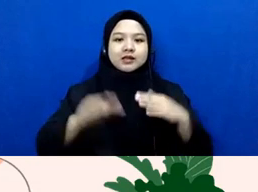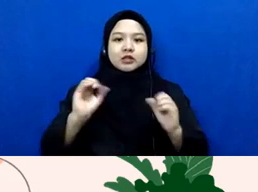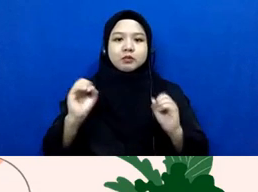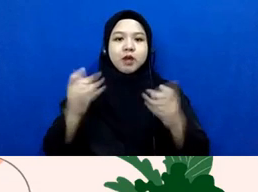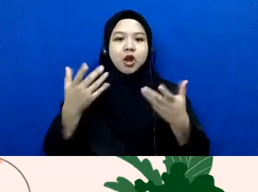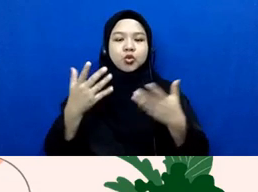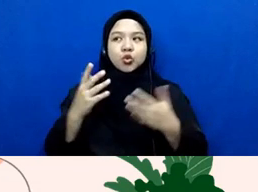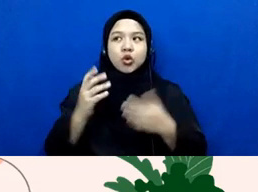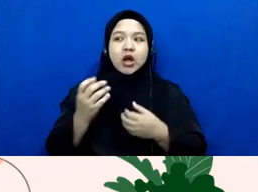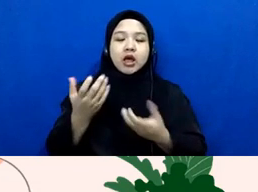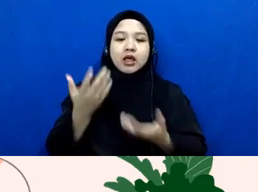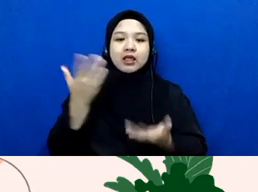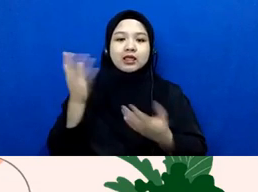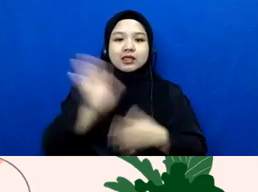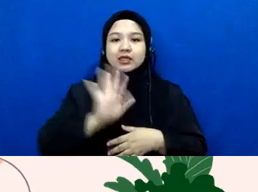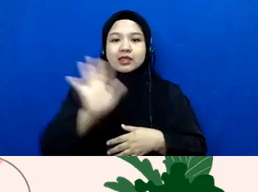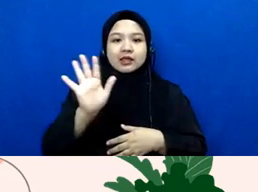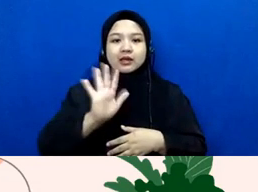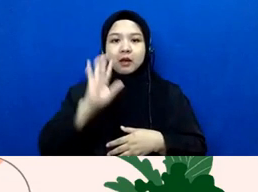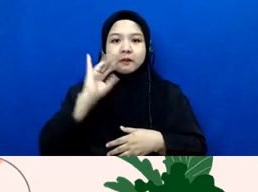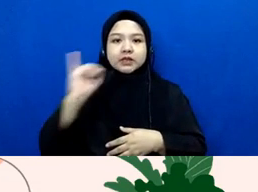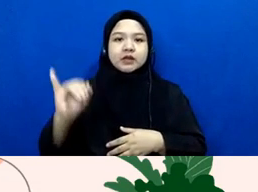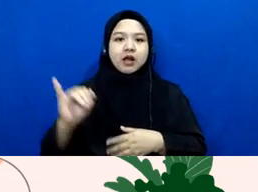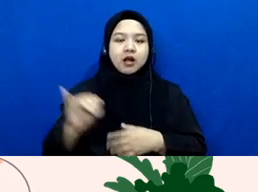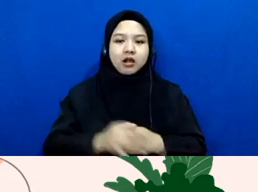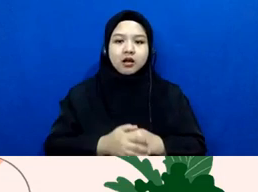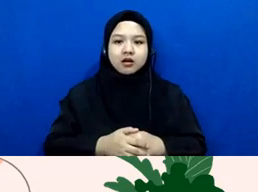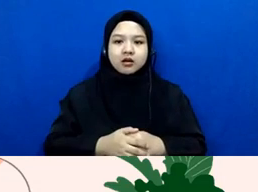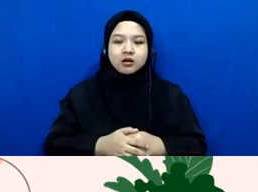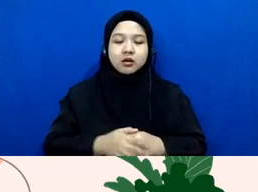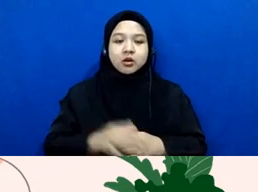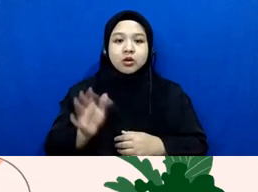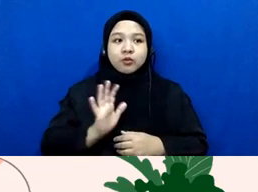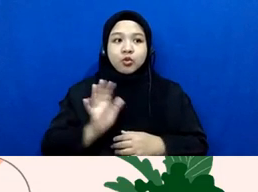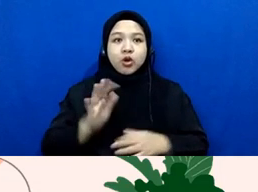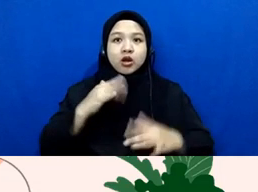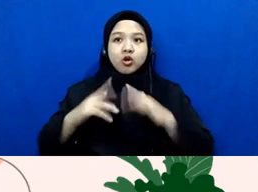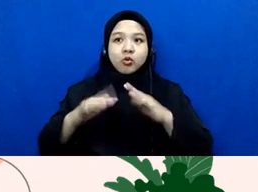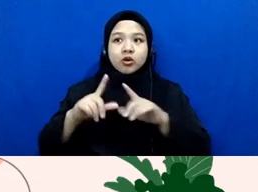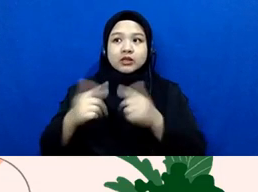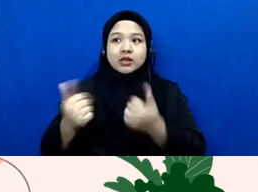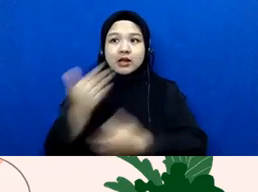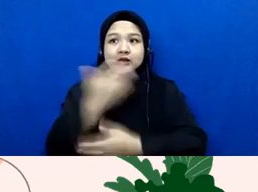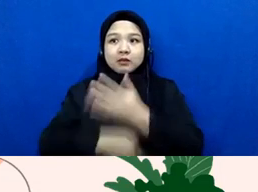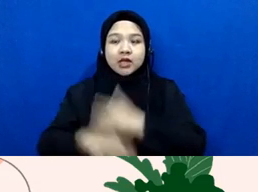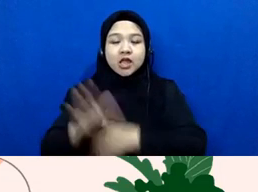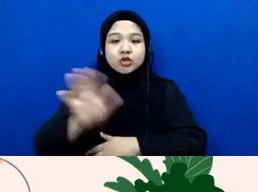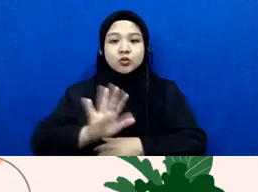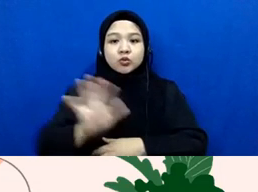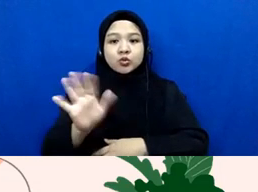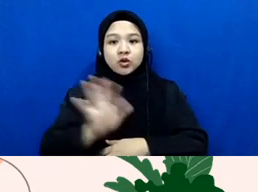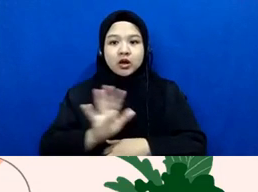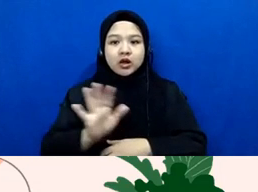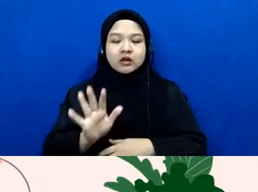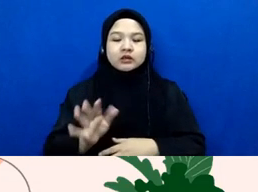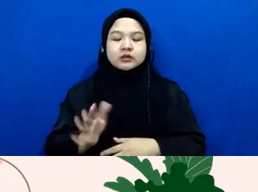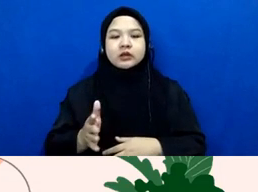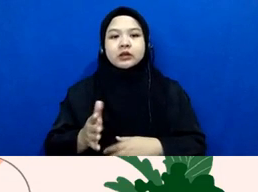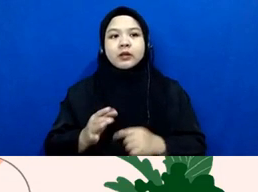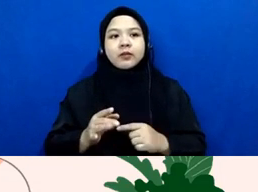ini bukan untuk menghadirkan akomodasi yang layak buat penyelenggisabilitas ya karena itu lebih khusus lagi